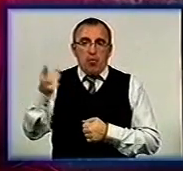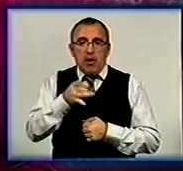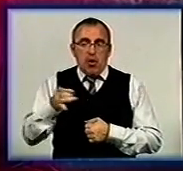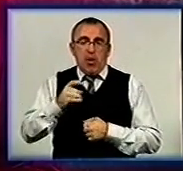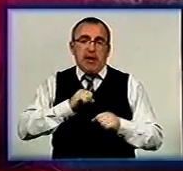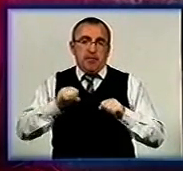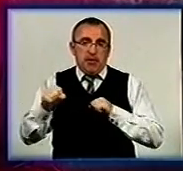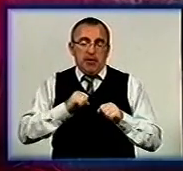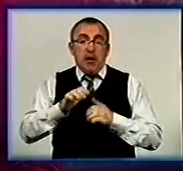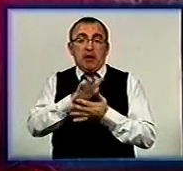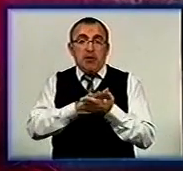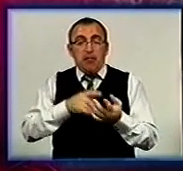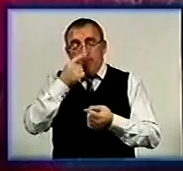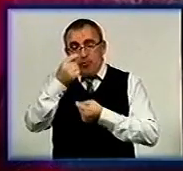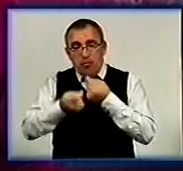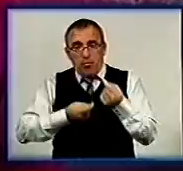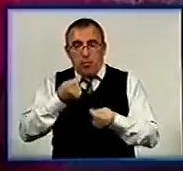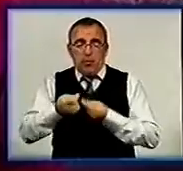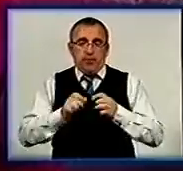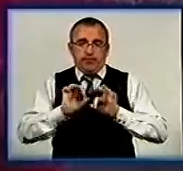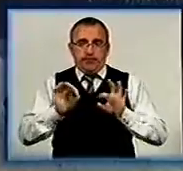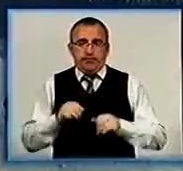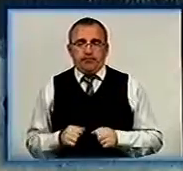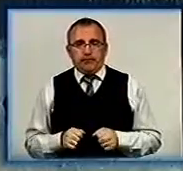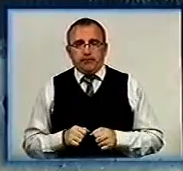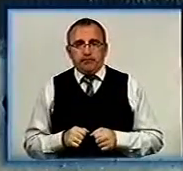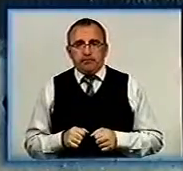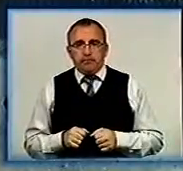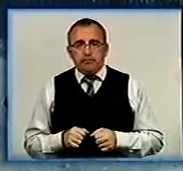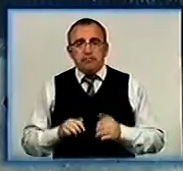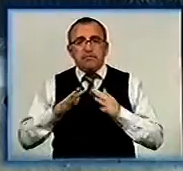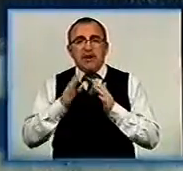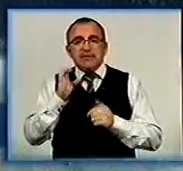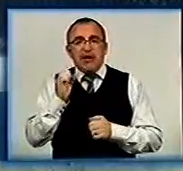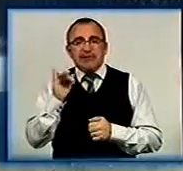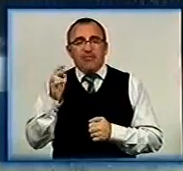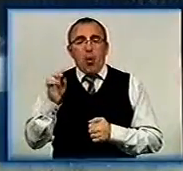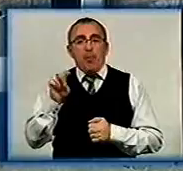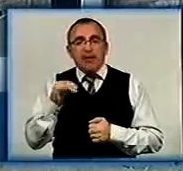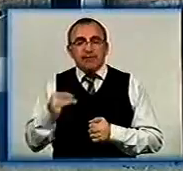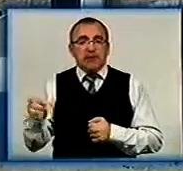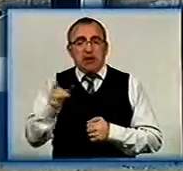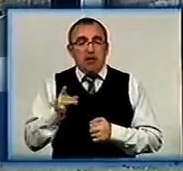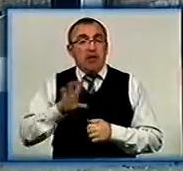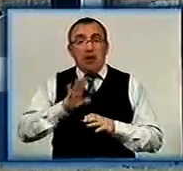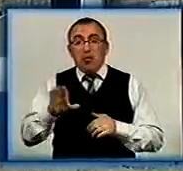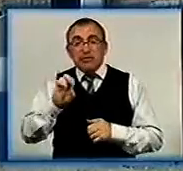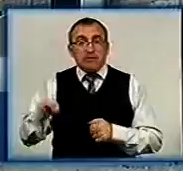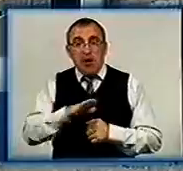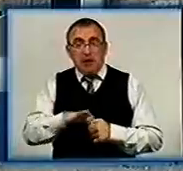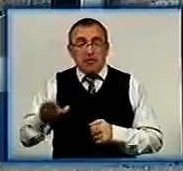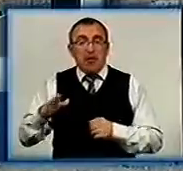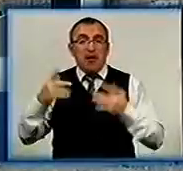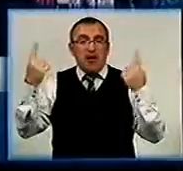адміністрації. Далі з подробицями Ольга Скерук. Село Сасівка, Компанійського району. Тут не було дитячого садка з часів